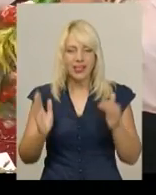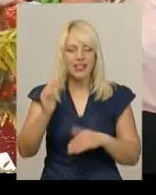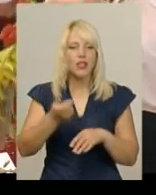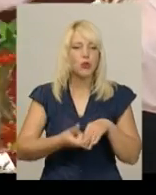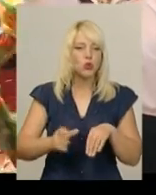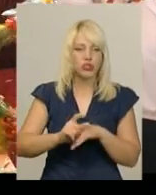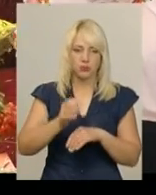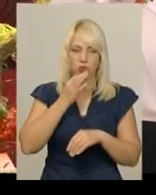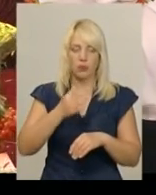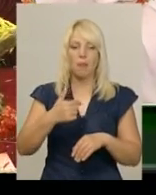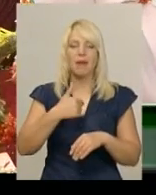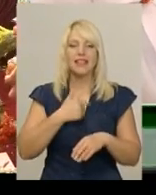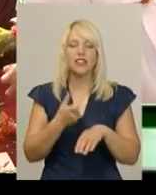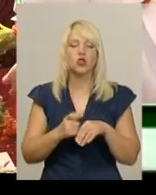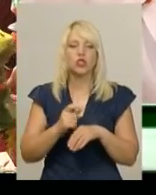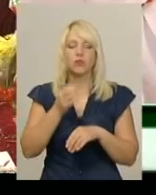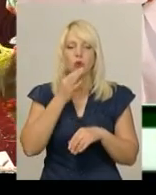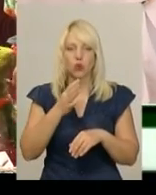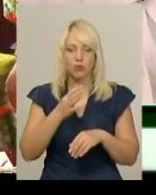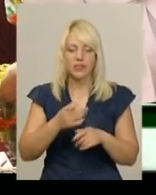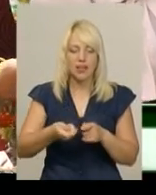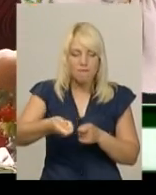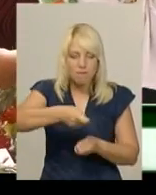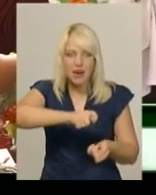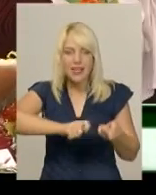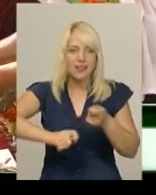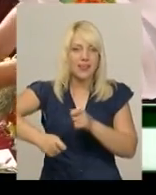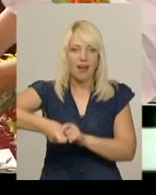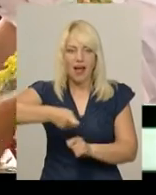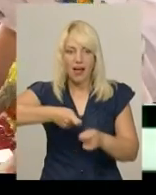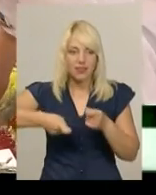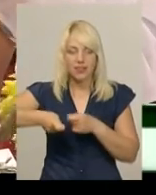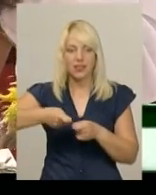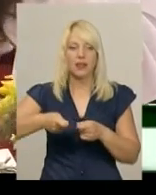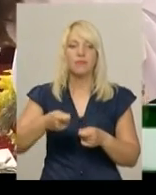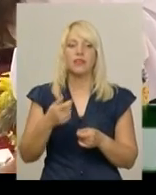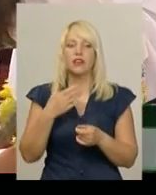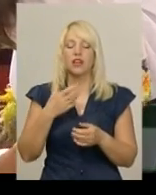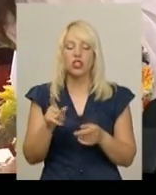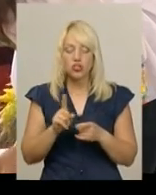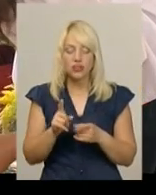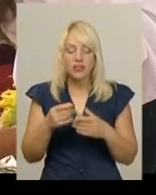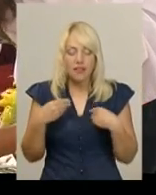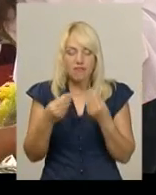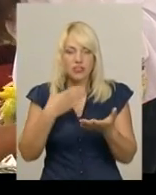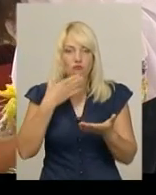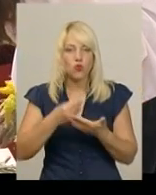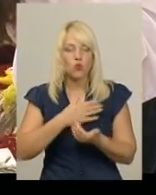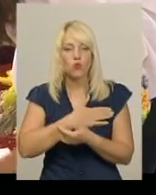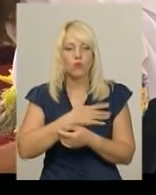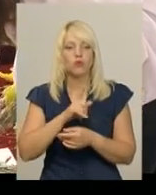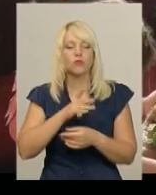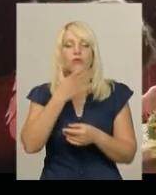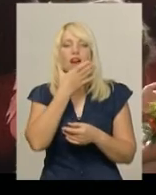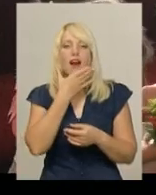Мені дуже подобається їх вплітати, вплітати також свою надалюбові, щоб був гарний цей